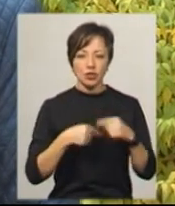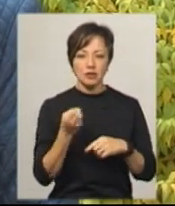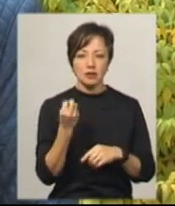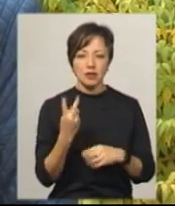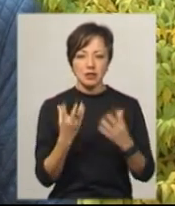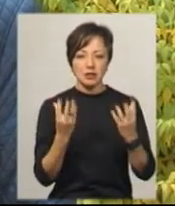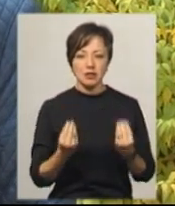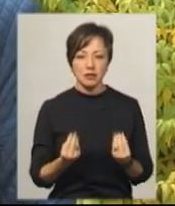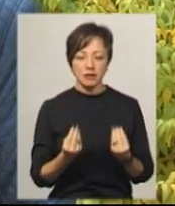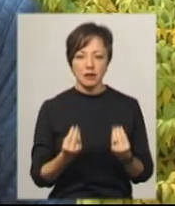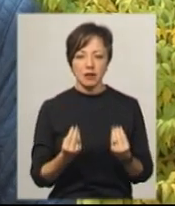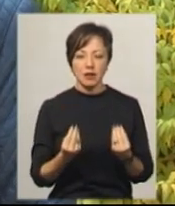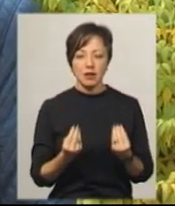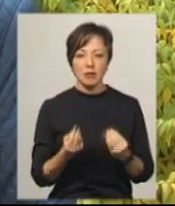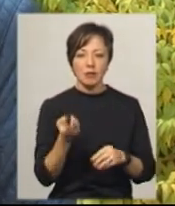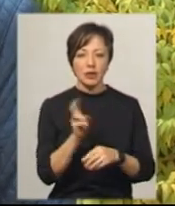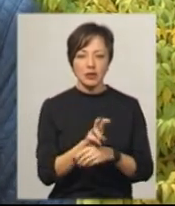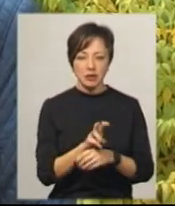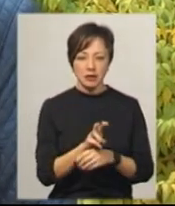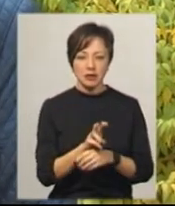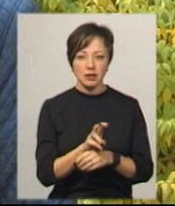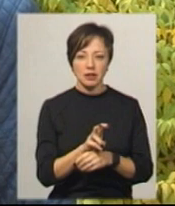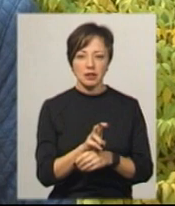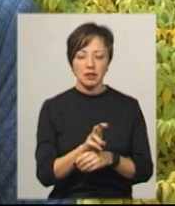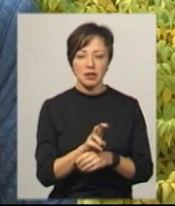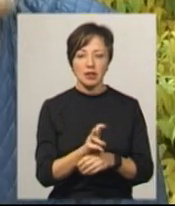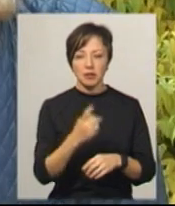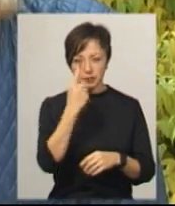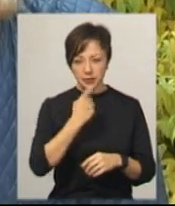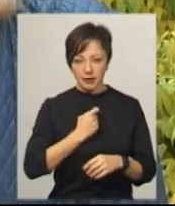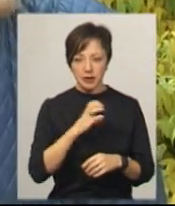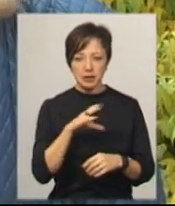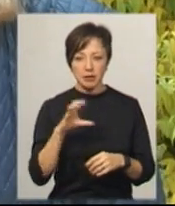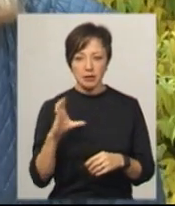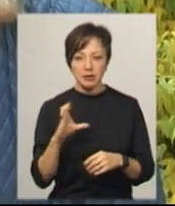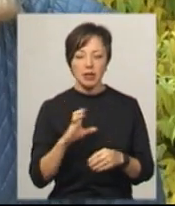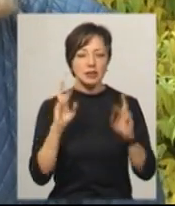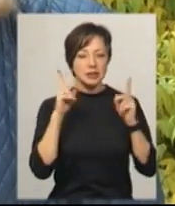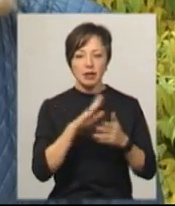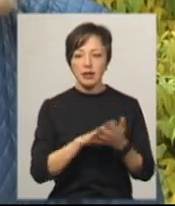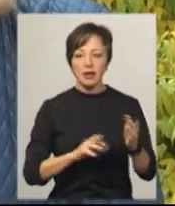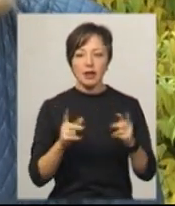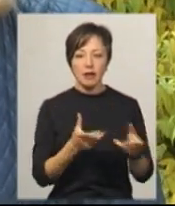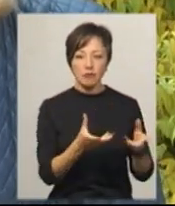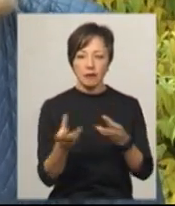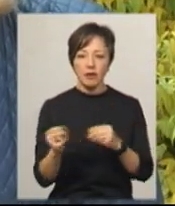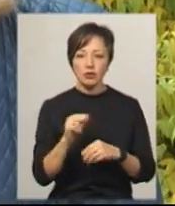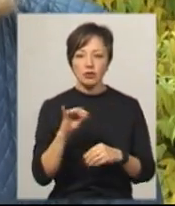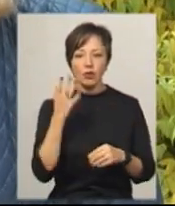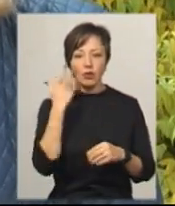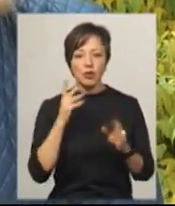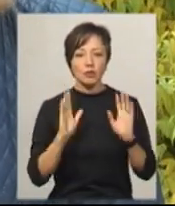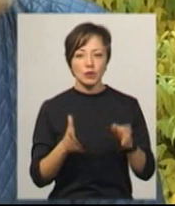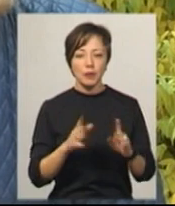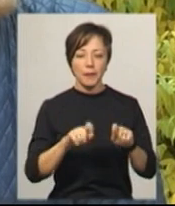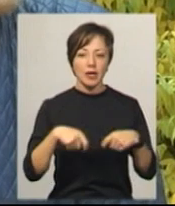-15 днів прийде смска. Не знаю, як воно надалі буде впливати, чи коли буде